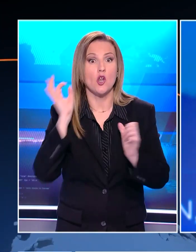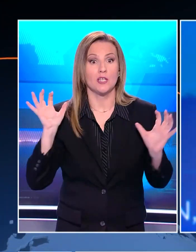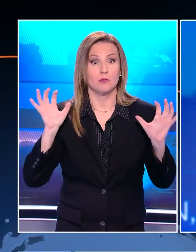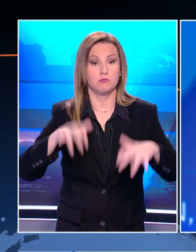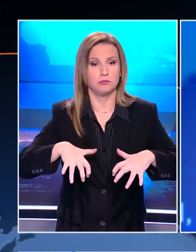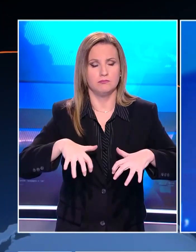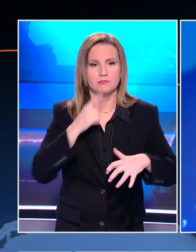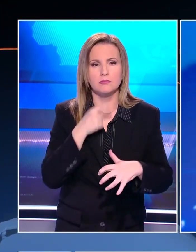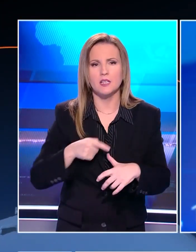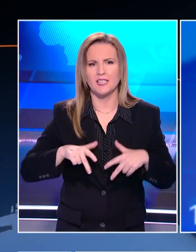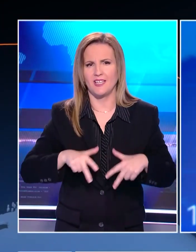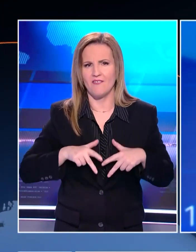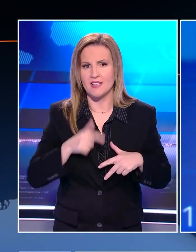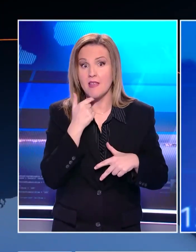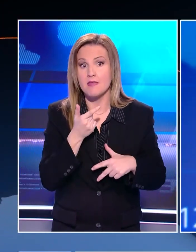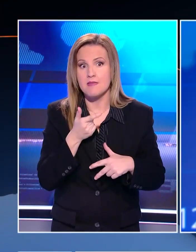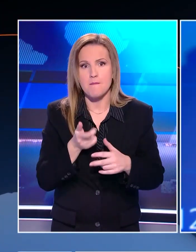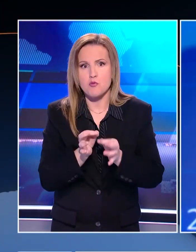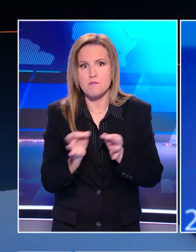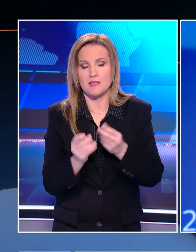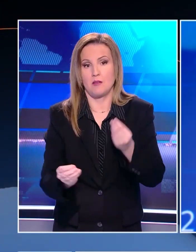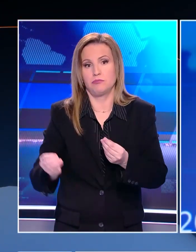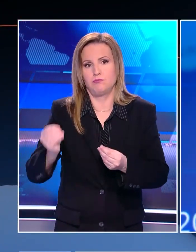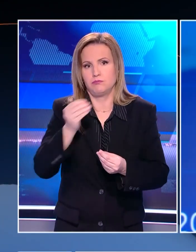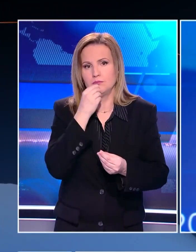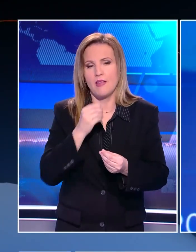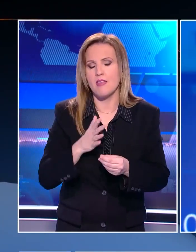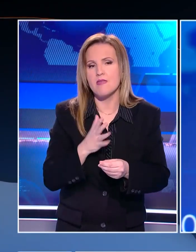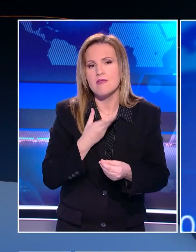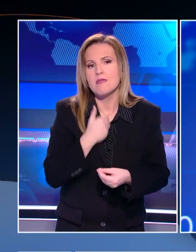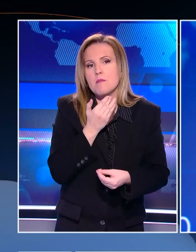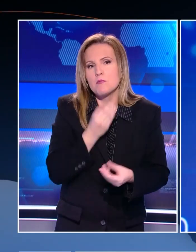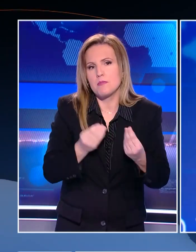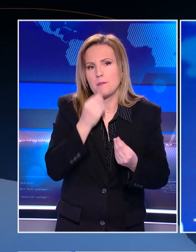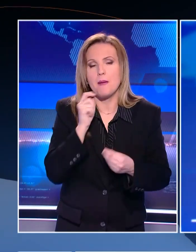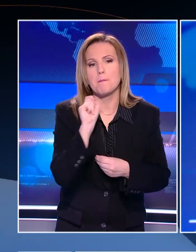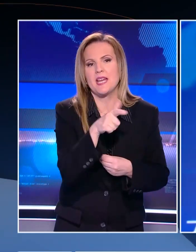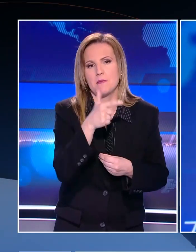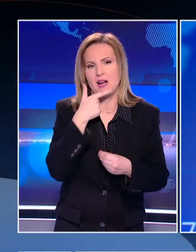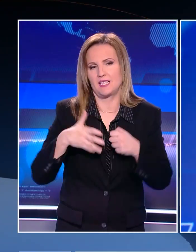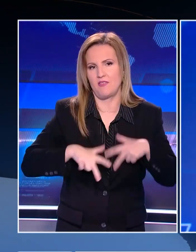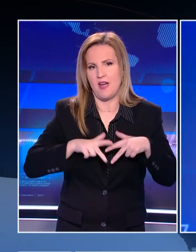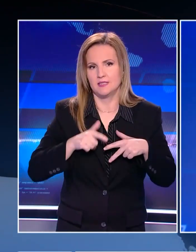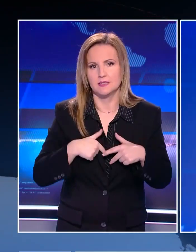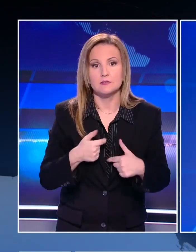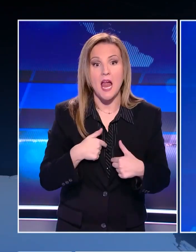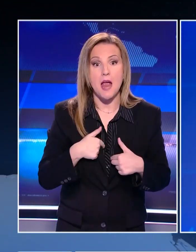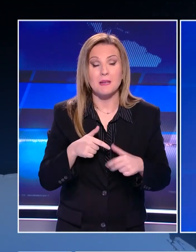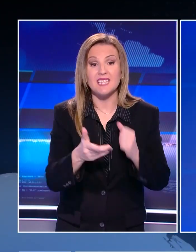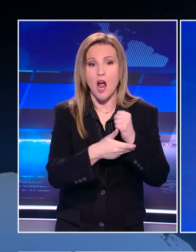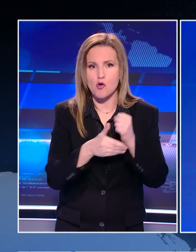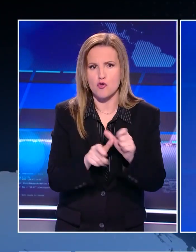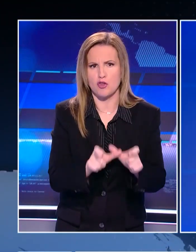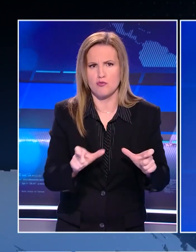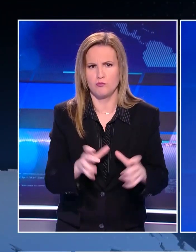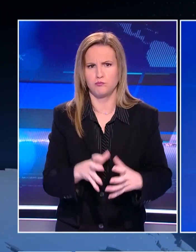Αυτές είναι οι αντοχές της ελληνικής οικονομίας. Δεν θα έχουμε άλλο μέτρο. Είναι το μήνυμα που στέλνει η κυβέρνηση στους αγρότες. Ενισχύουμε τα μπλόκα, συντονιζόμαστε